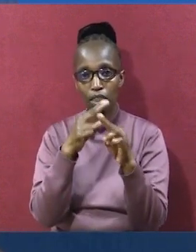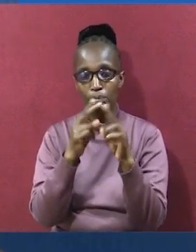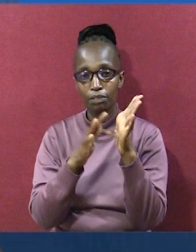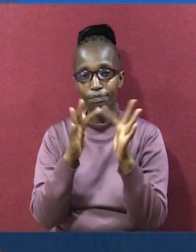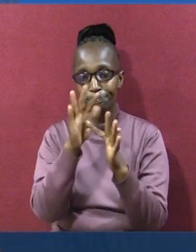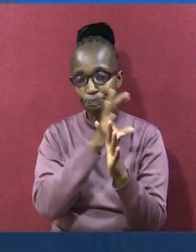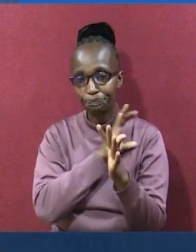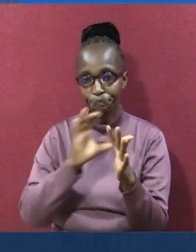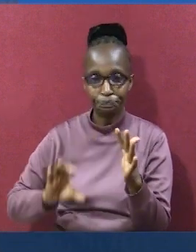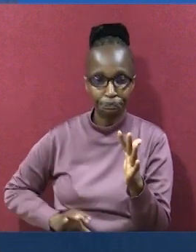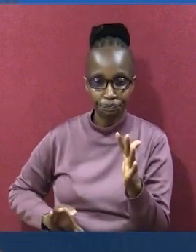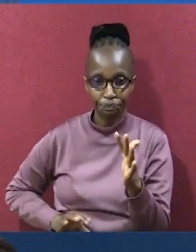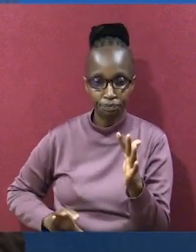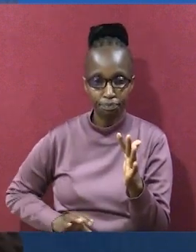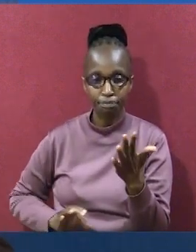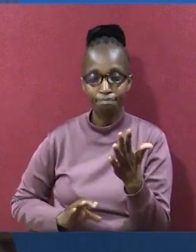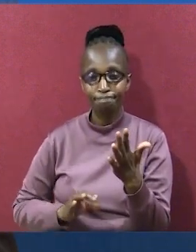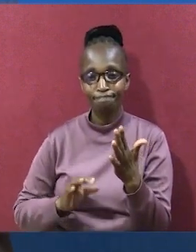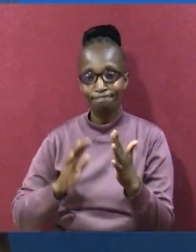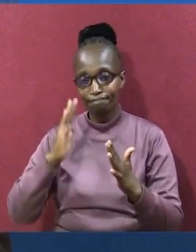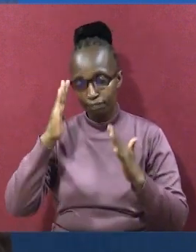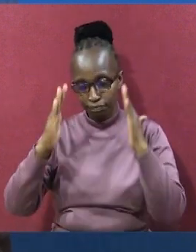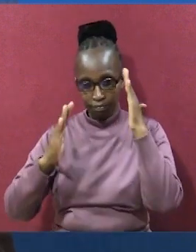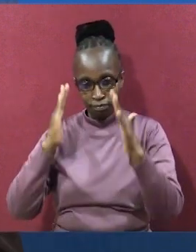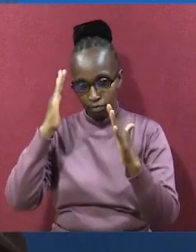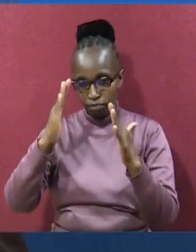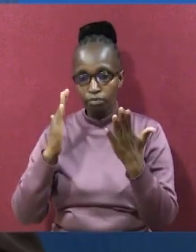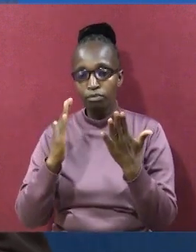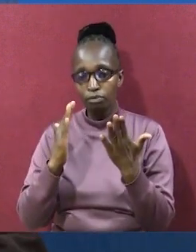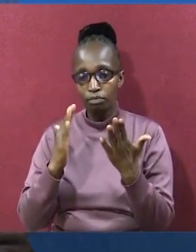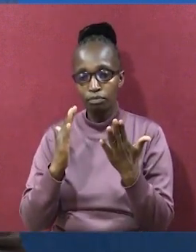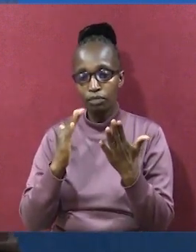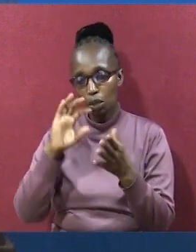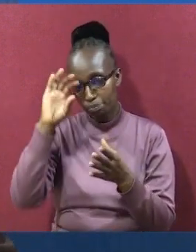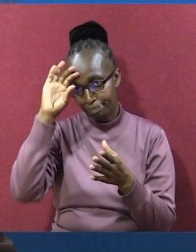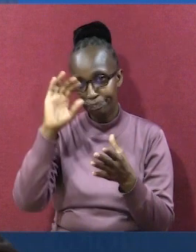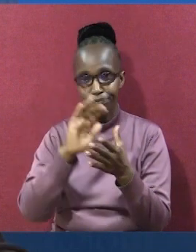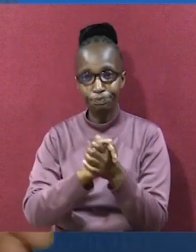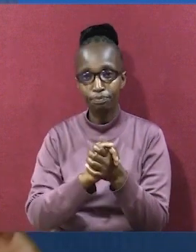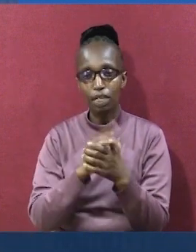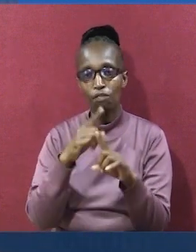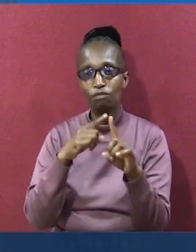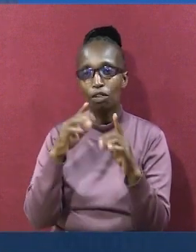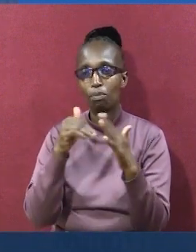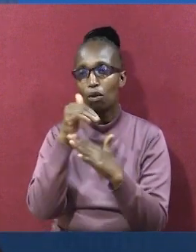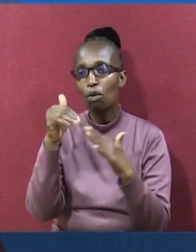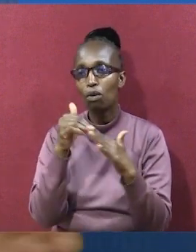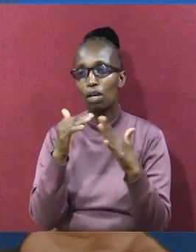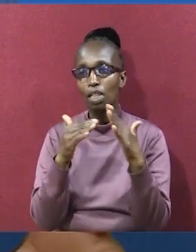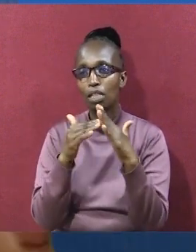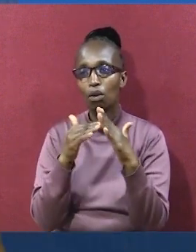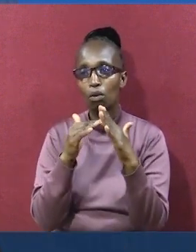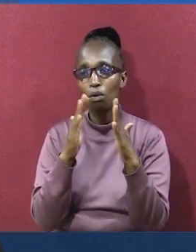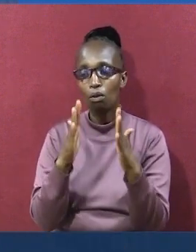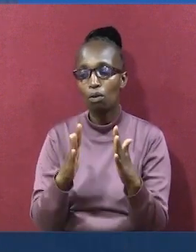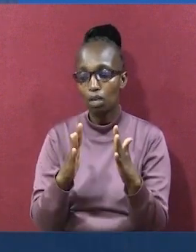katika jina la Yesu Kristo, bwana Yesu asipiwe, unchambo. Ninaminia kwamba popote